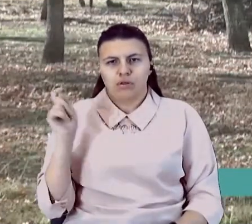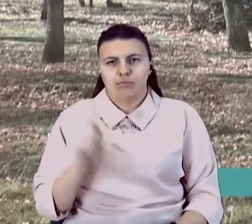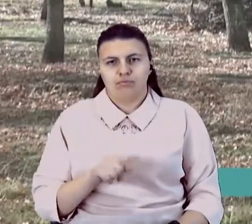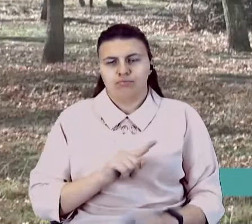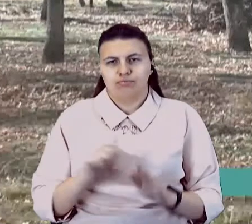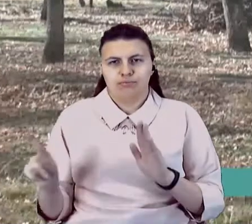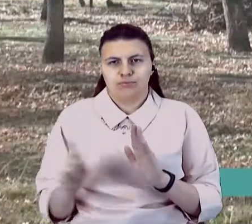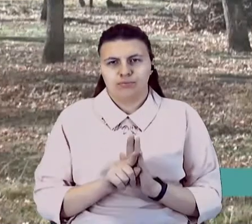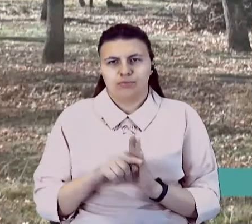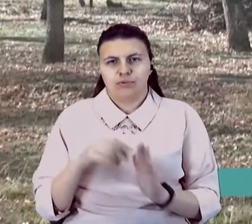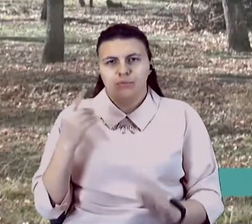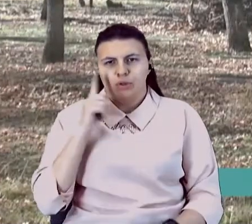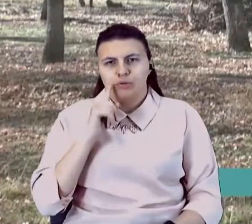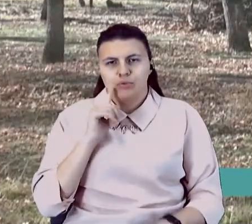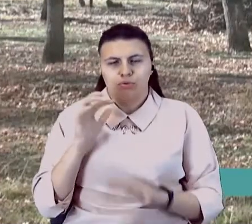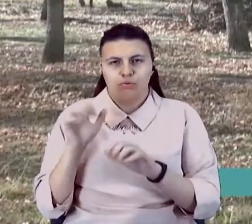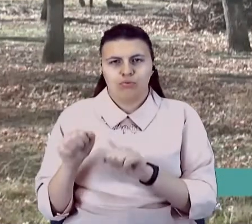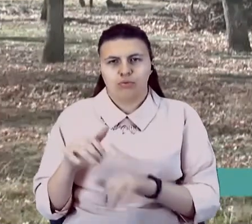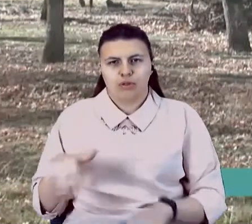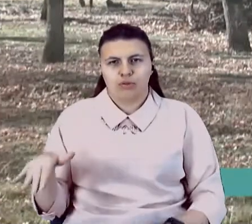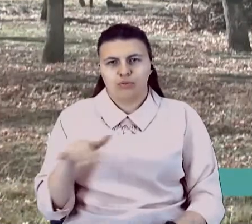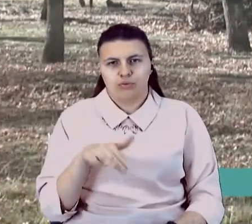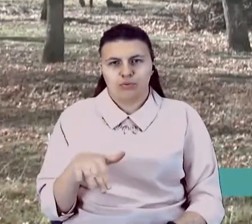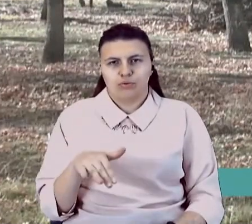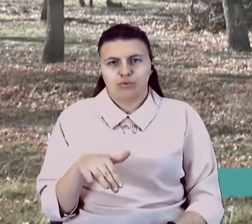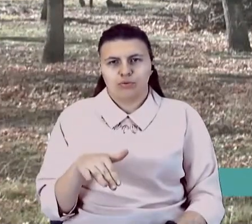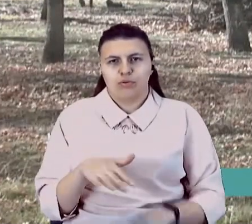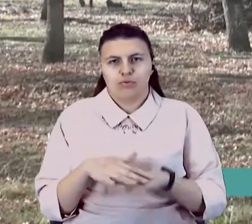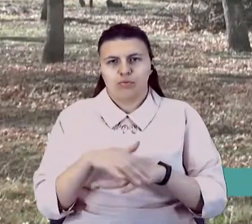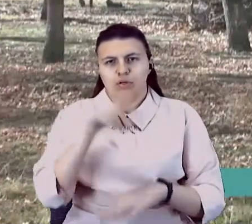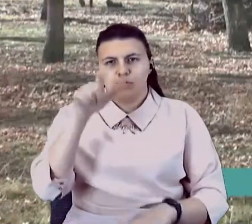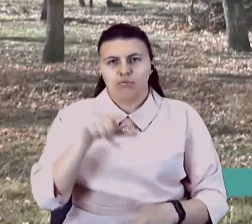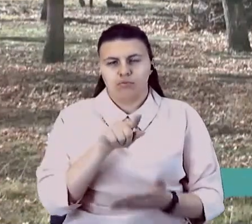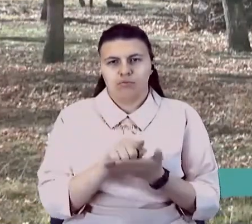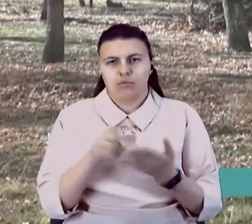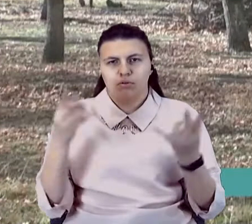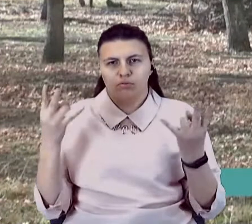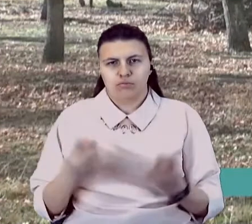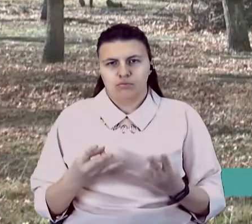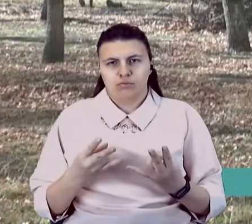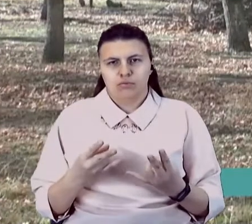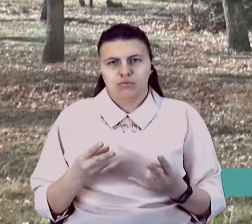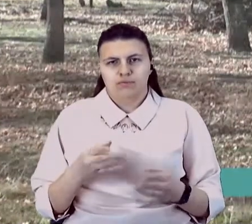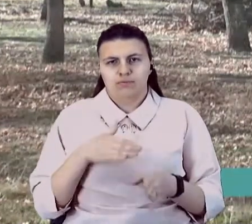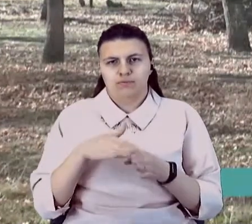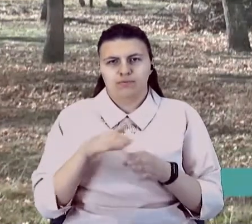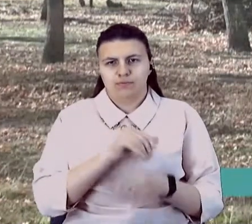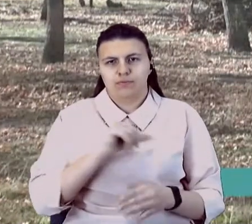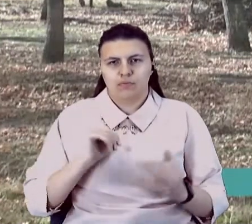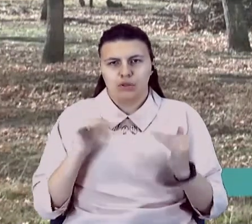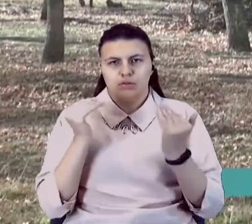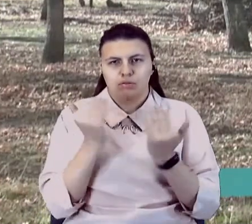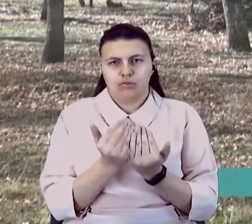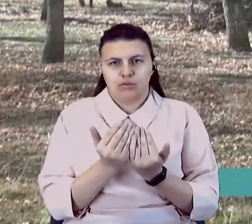боку тимчасово окупованої території громадянам необхідно буде дотримуватися самоізоляції з